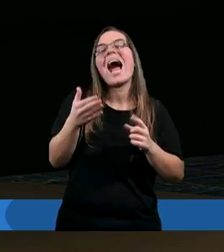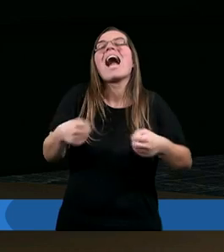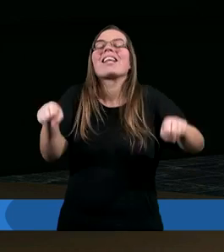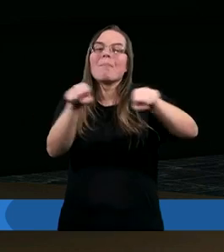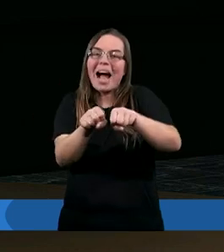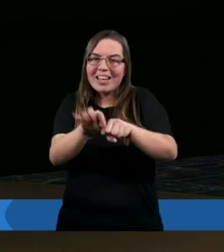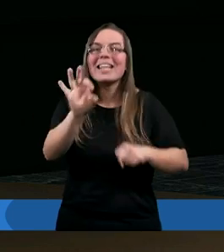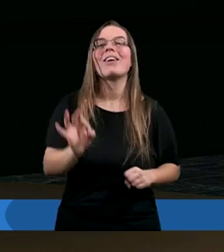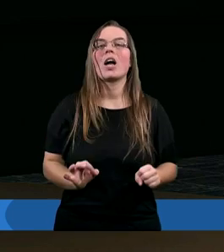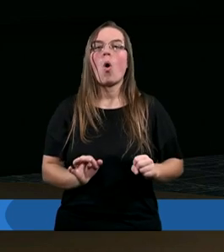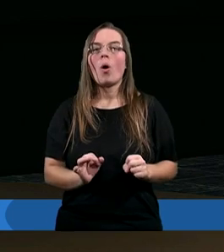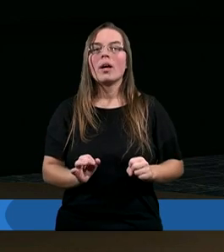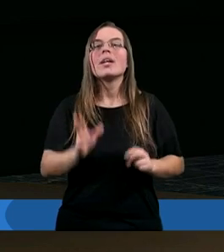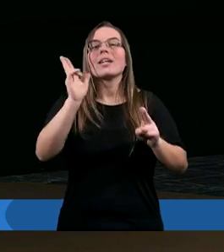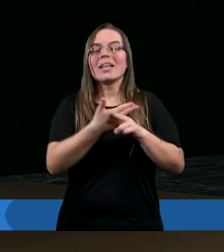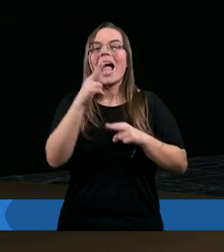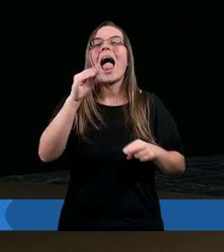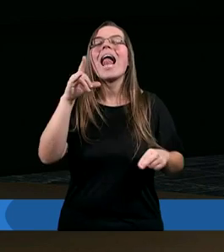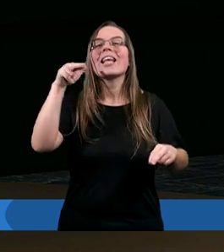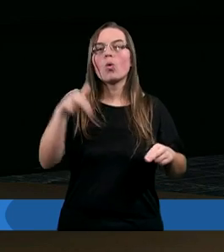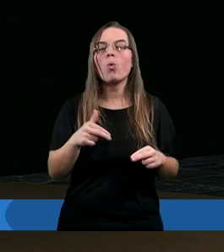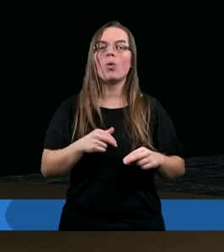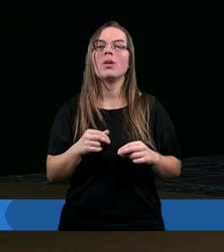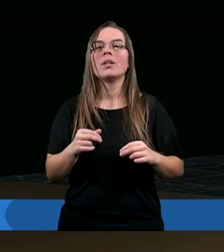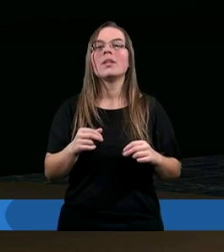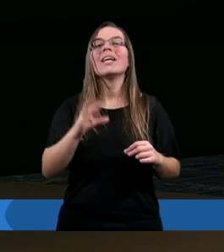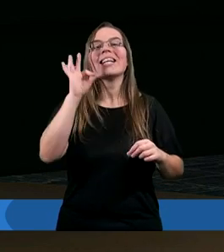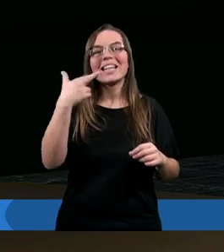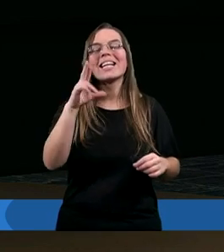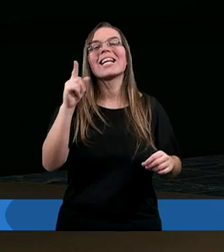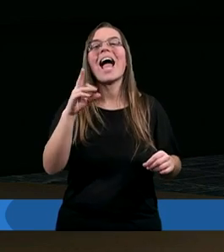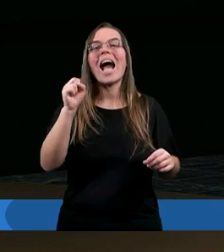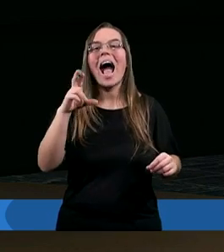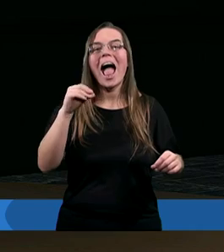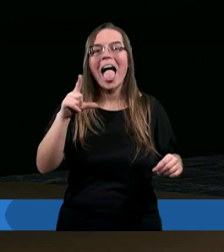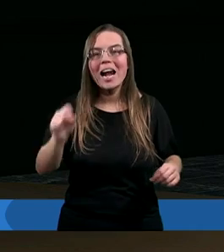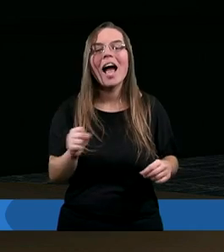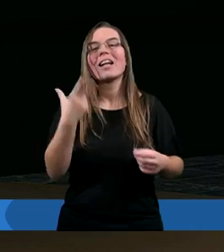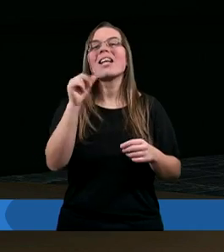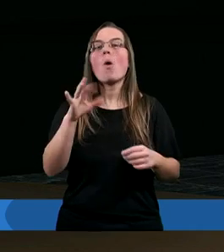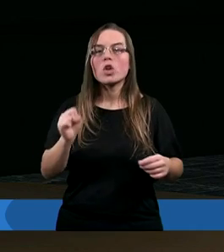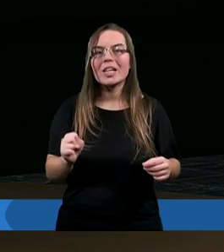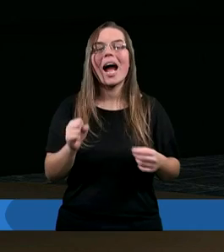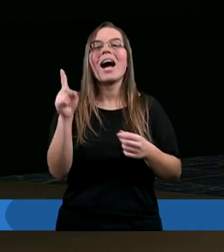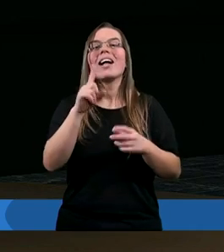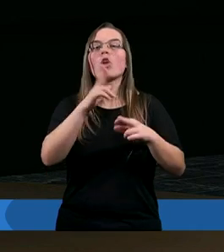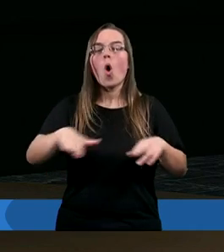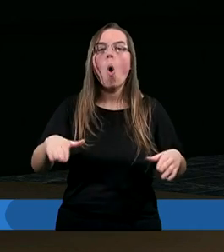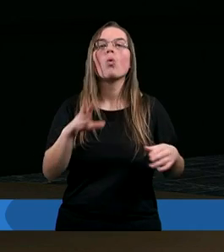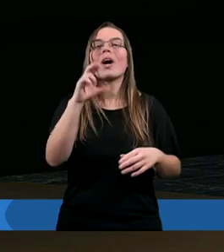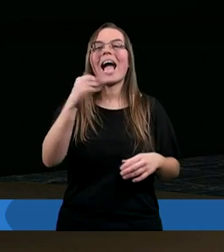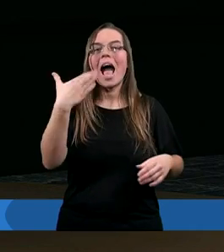sprawiedliwego. Wtedy Elichu syn Berachela, buzytczyka, z rodu Rama,